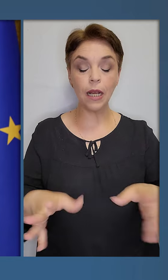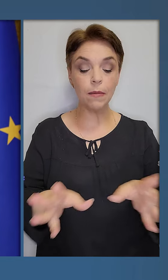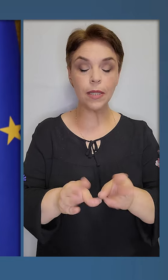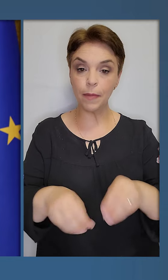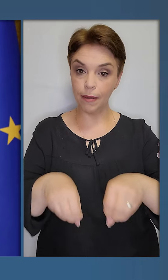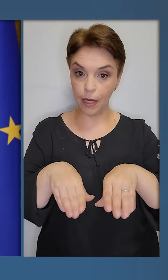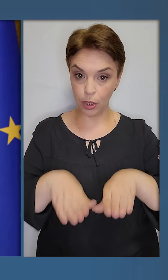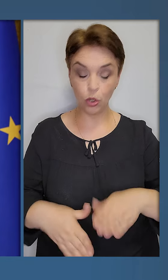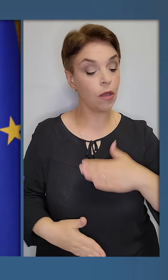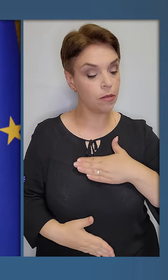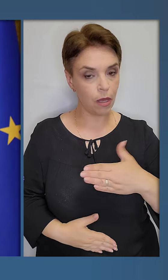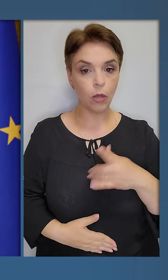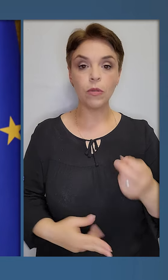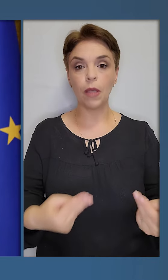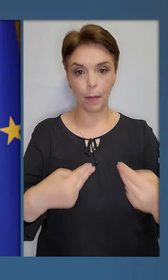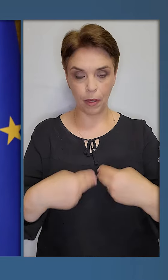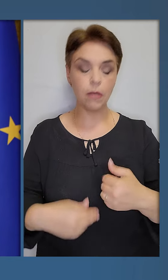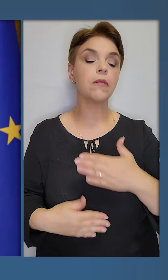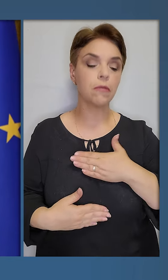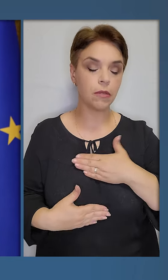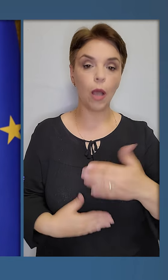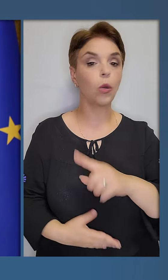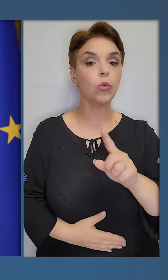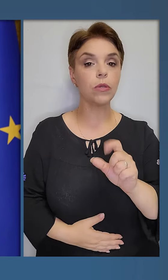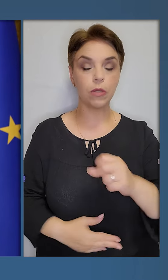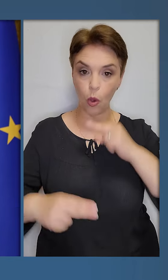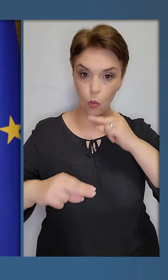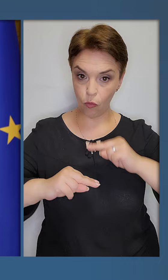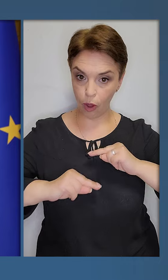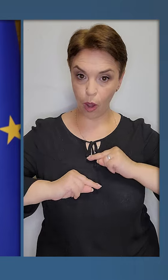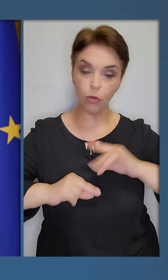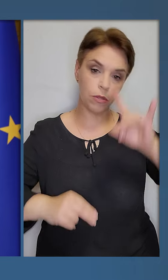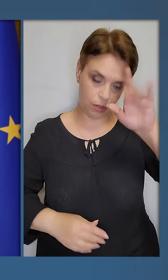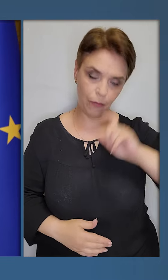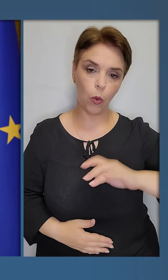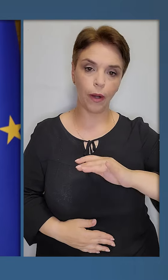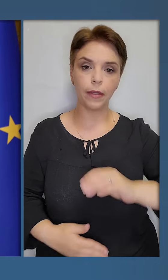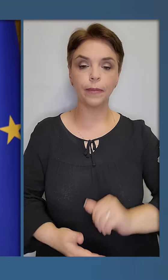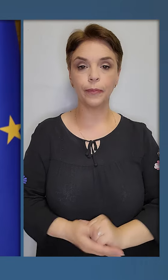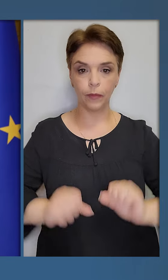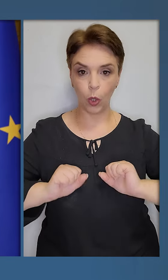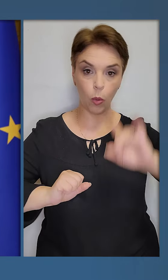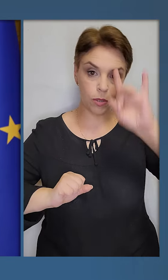спільних рішень. Дякую за приїзд, дякую за увагу. Слава Україні!